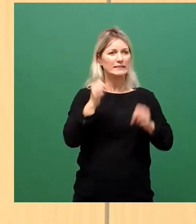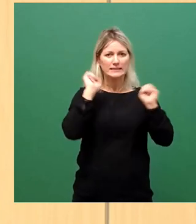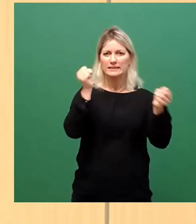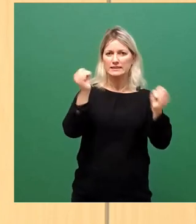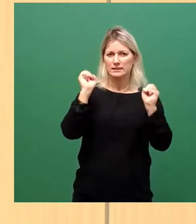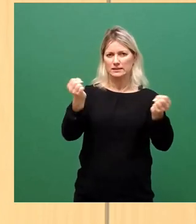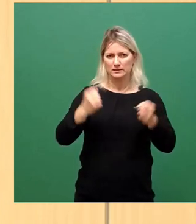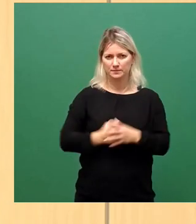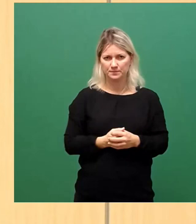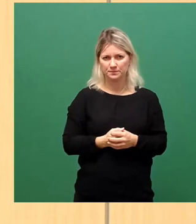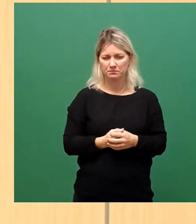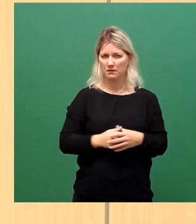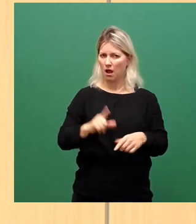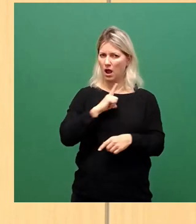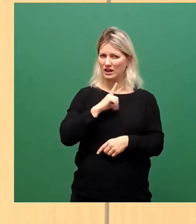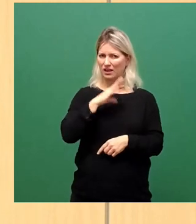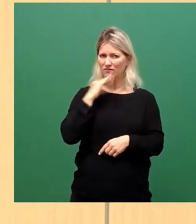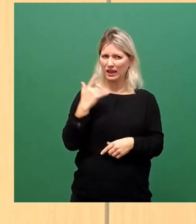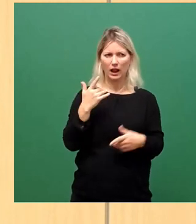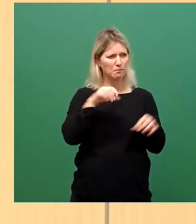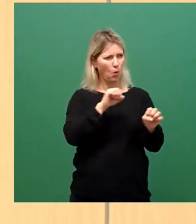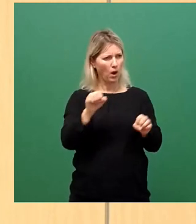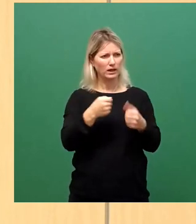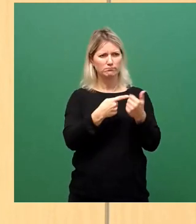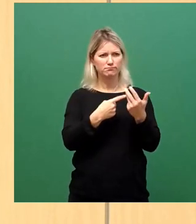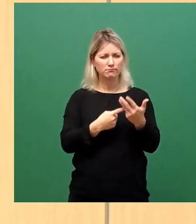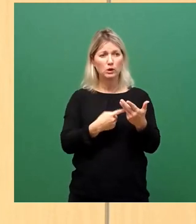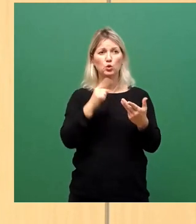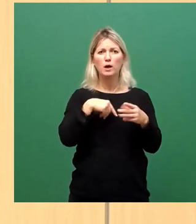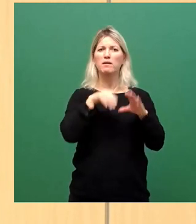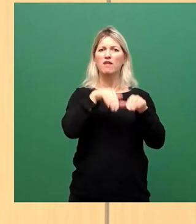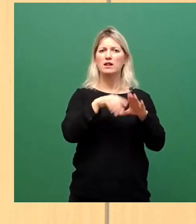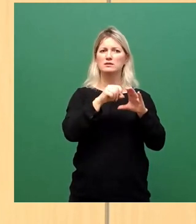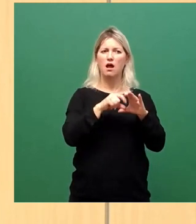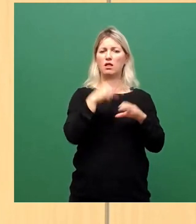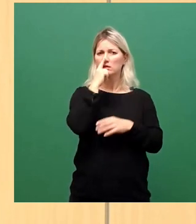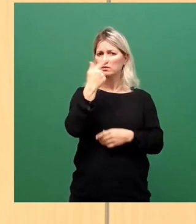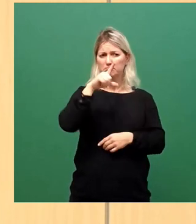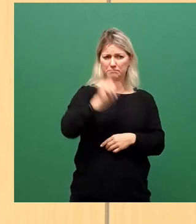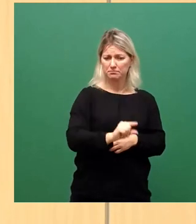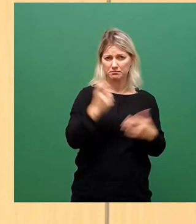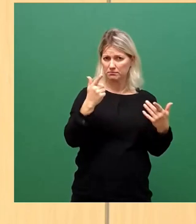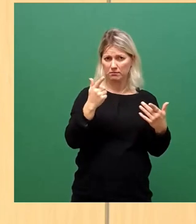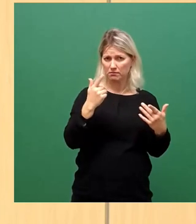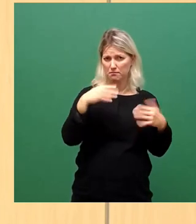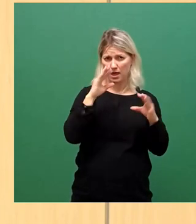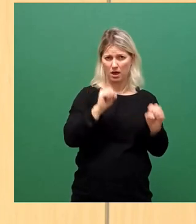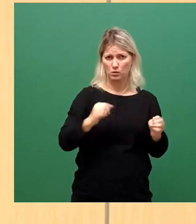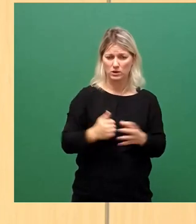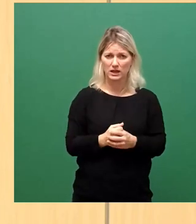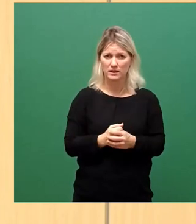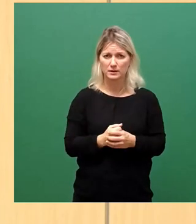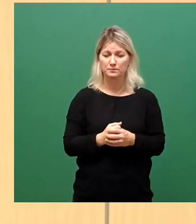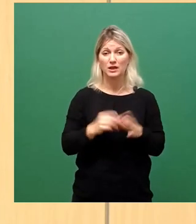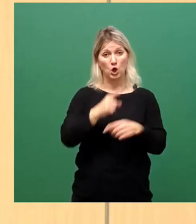Vieles wäre weiter möglich, ohne negative Entwicklungen auf die Fallzahlen. Die jetzt deutschlandweit parallel sinkenden Inzidenzen bestätigen dies.